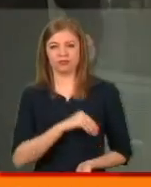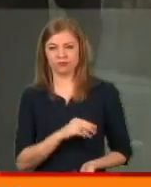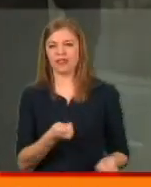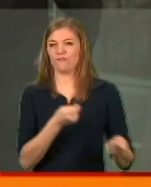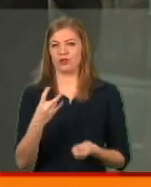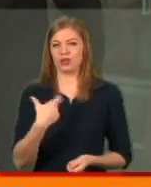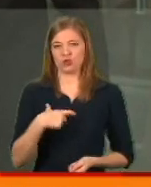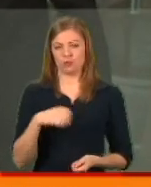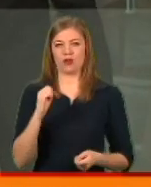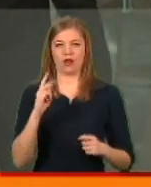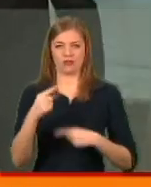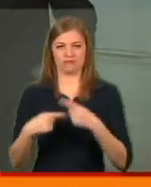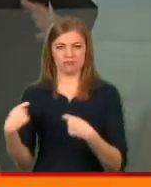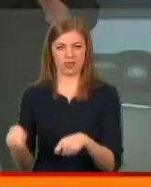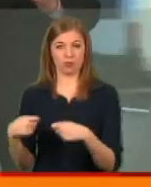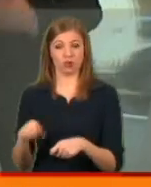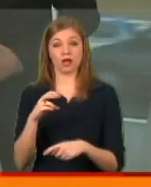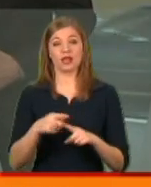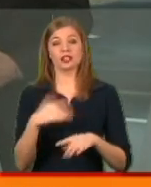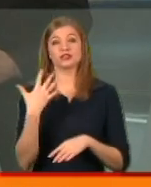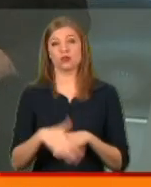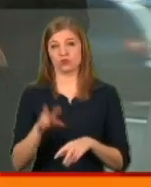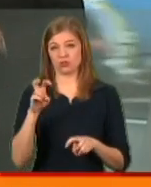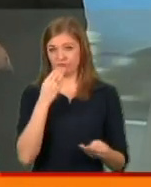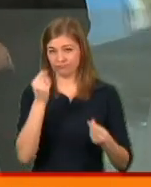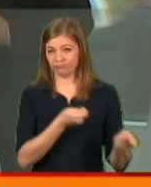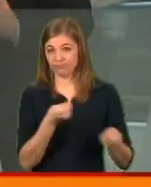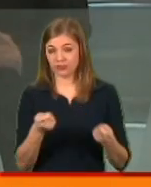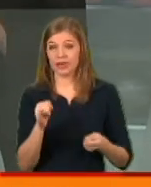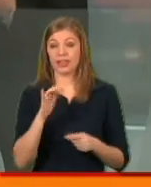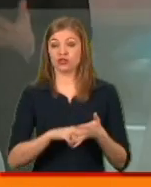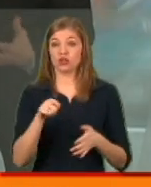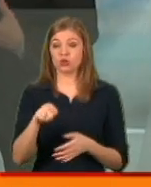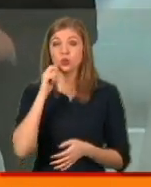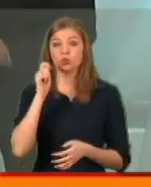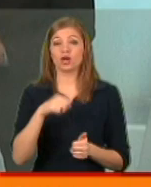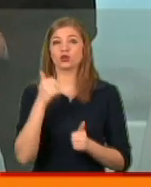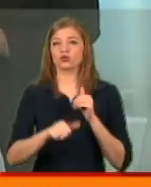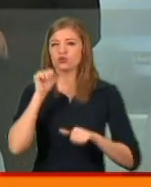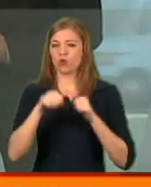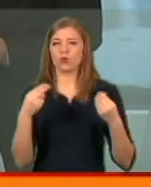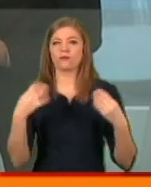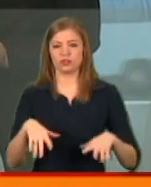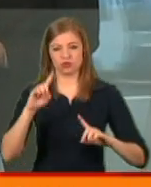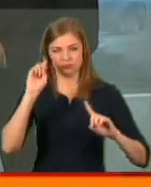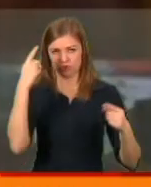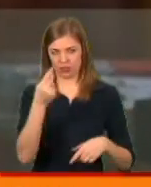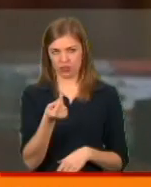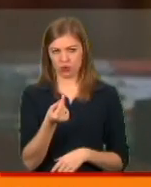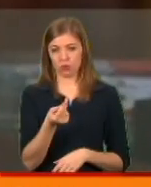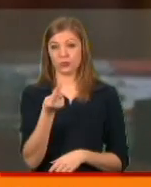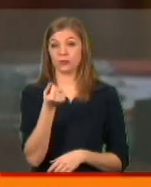не собі, а не перепродаж. Але це вже сірий імпорт. І через нього Україна щороку втрачає шалені гроші.